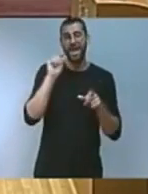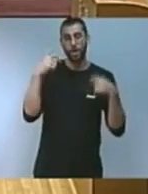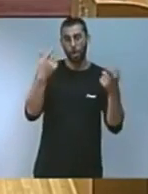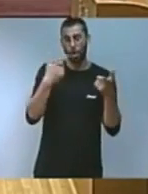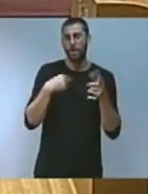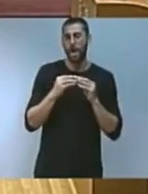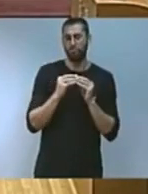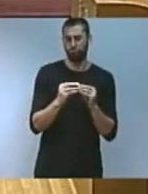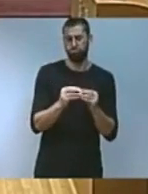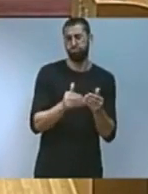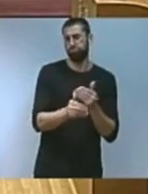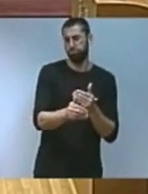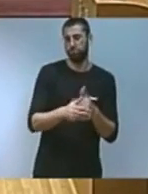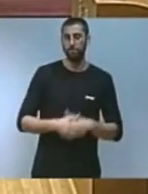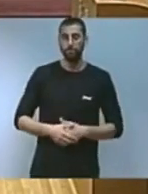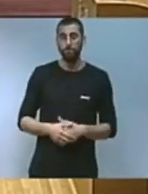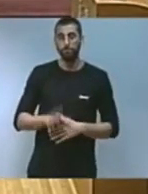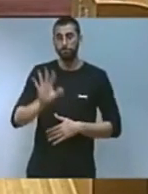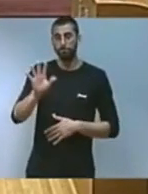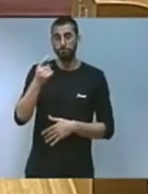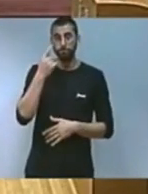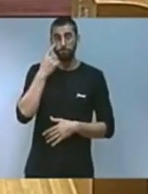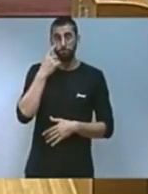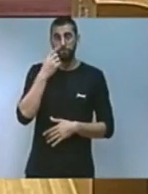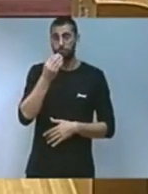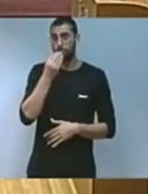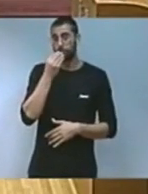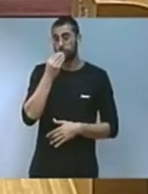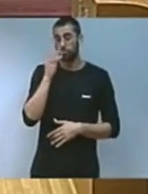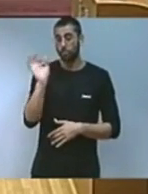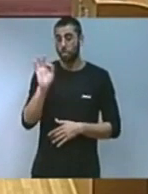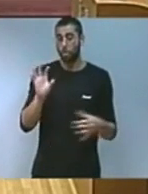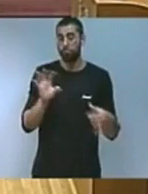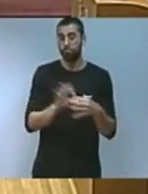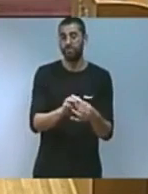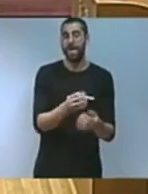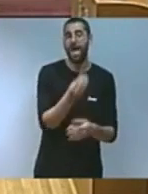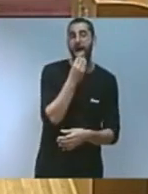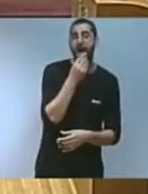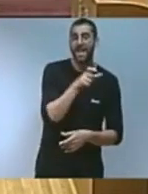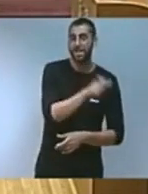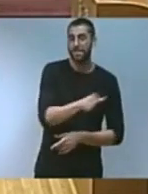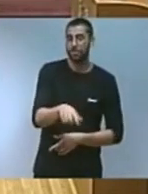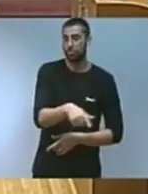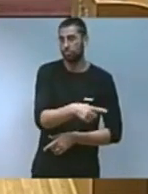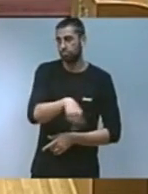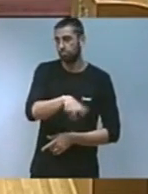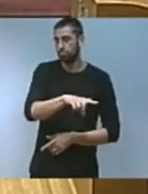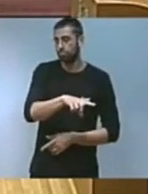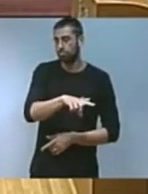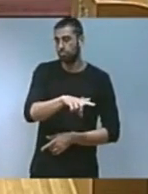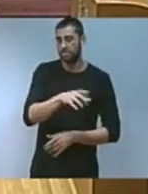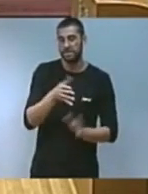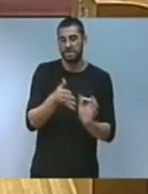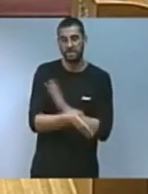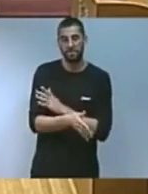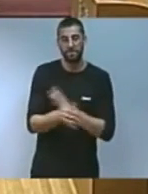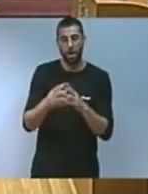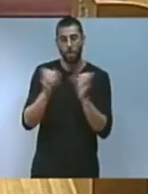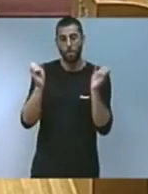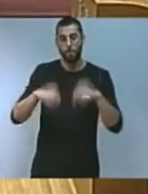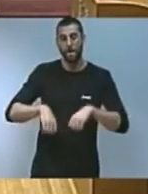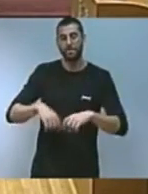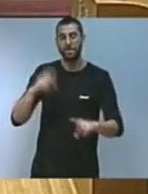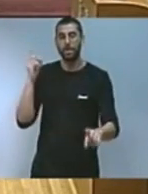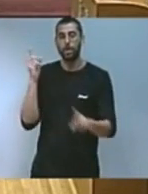mirem l'alimentació o la nostra relació amb els aliments ha de propiciar un pacte contra el malbaratament alimentari